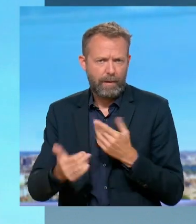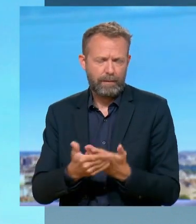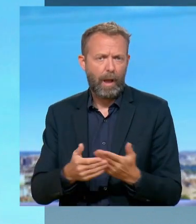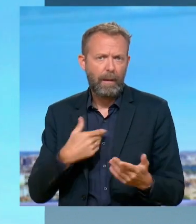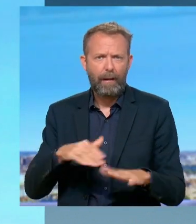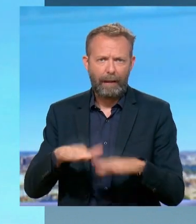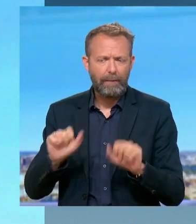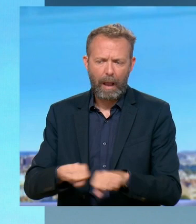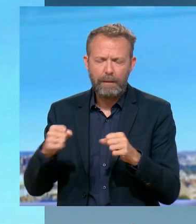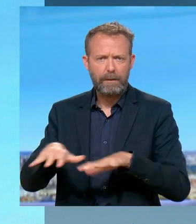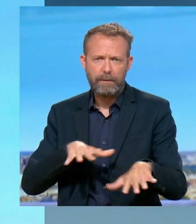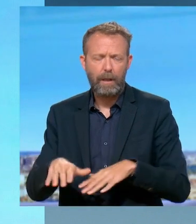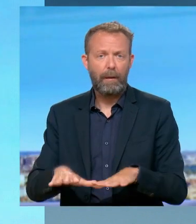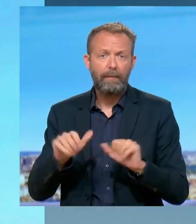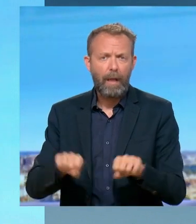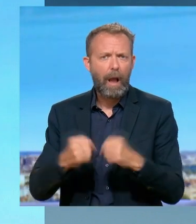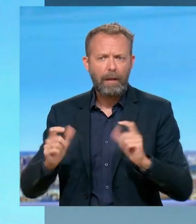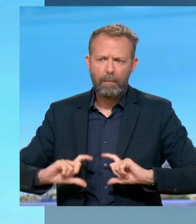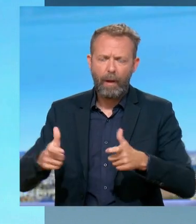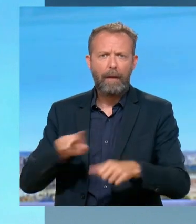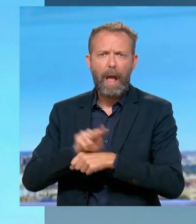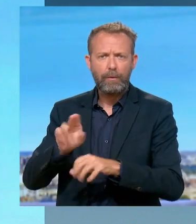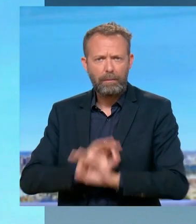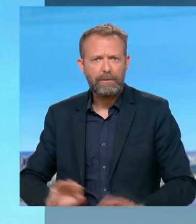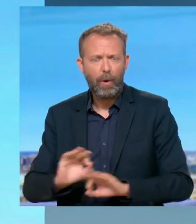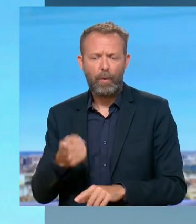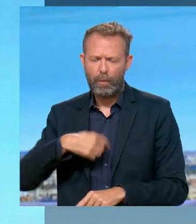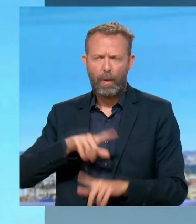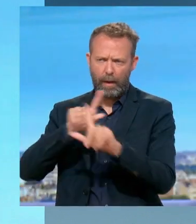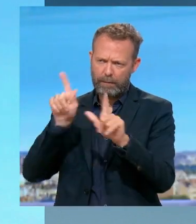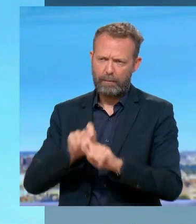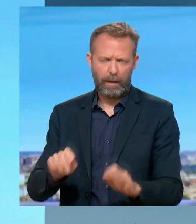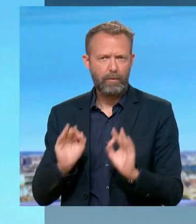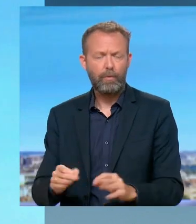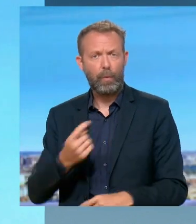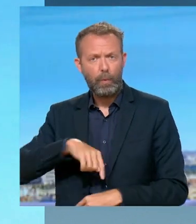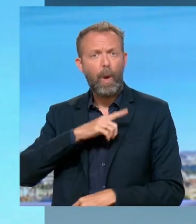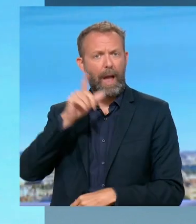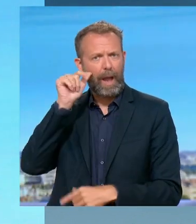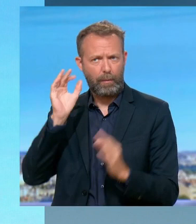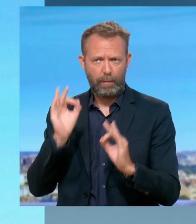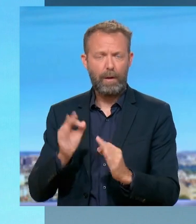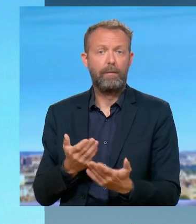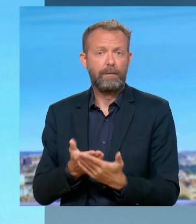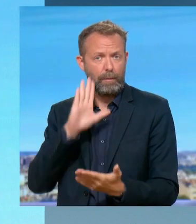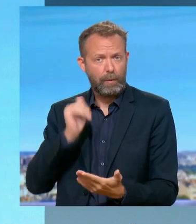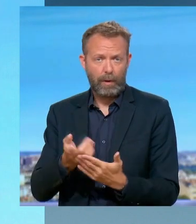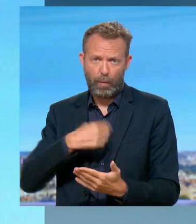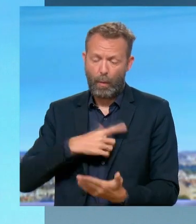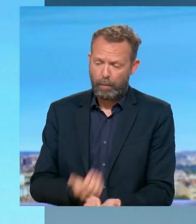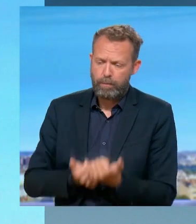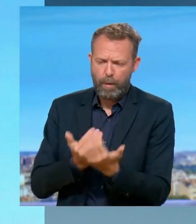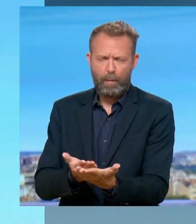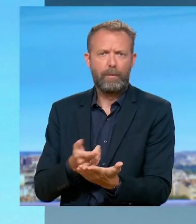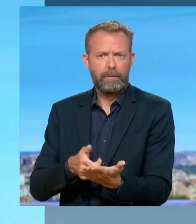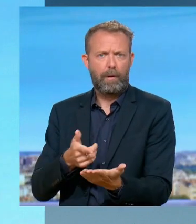le système, sans casser la baraque, sans insulter tout le monde. Nous sommes des gens respectueux, nous sommes des Républicains et par conséquent, nous sommes là pour proposer